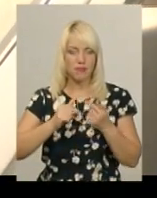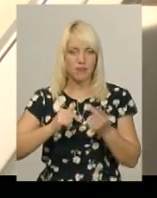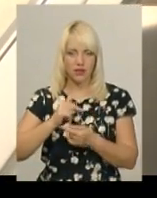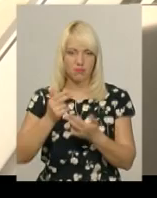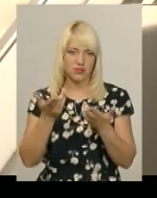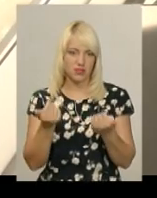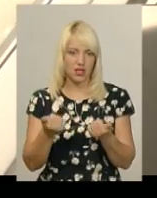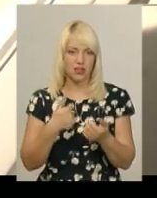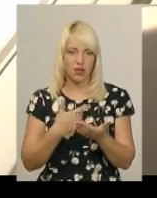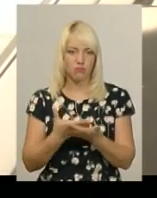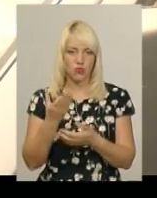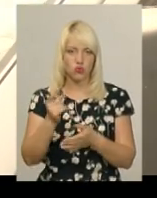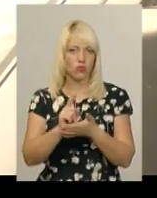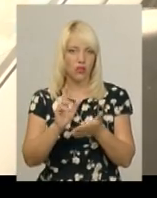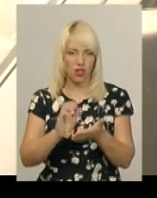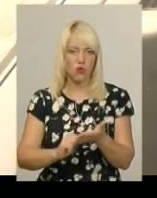Плочу налоги, все.